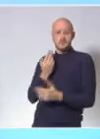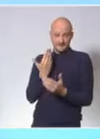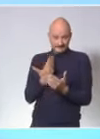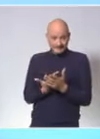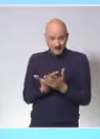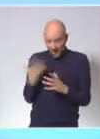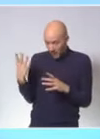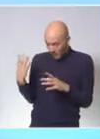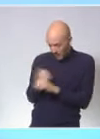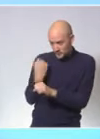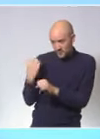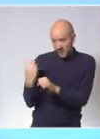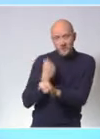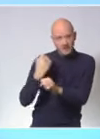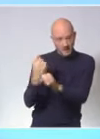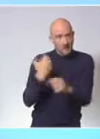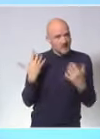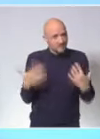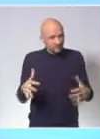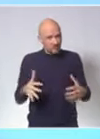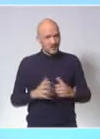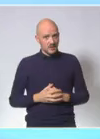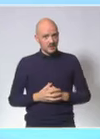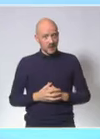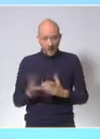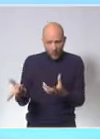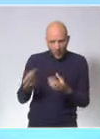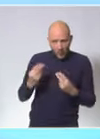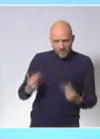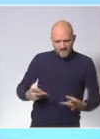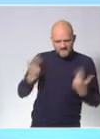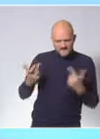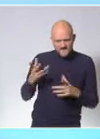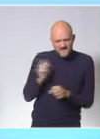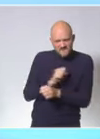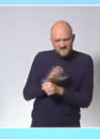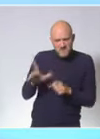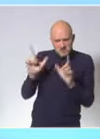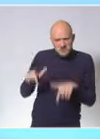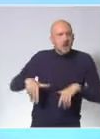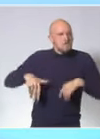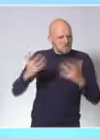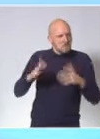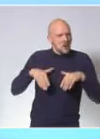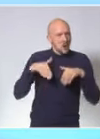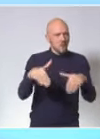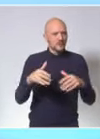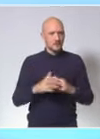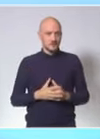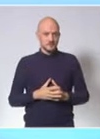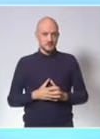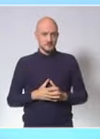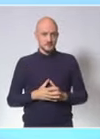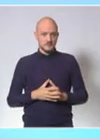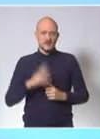progressé et appris à mieux vivre avec le virus. On va y arriver tous ensemble. Je vous souhaite